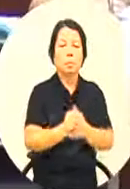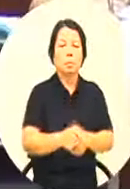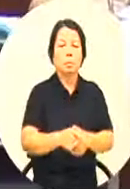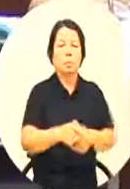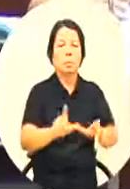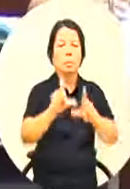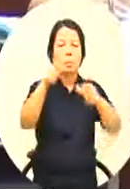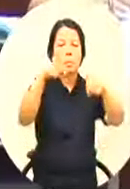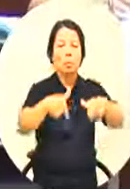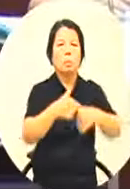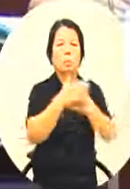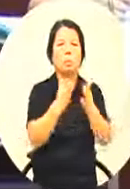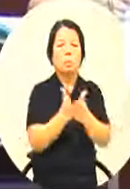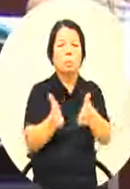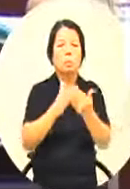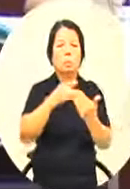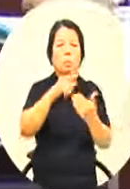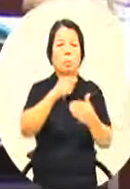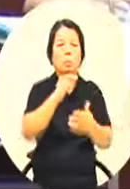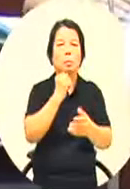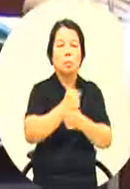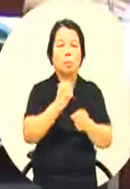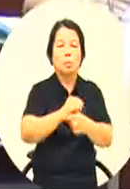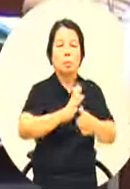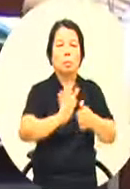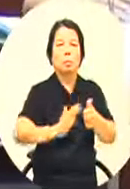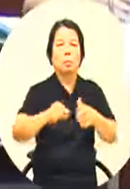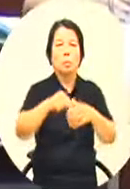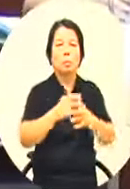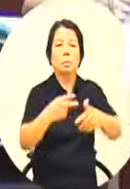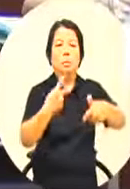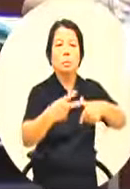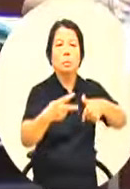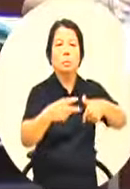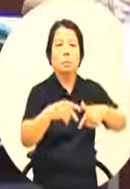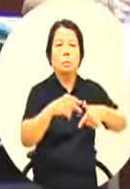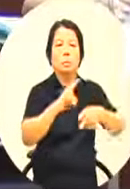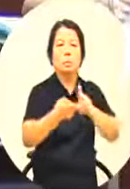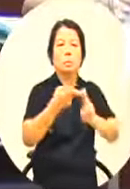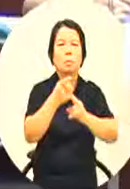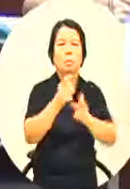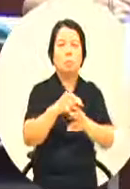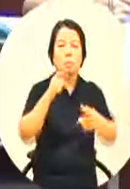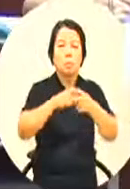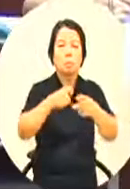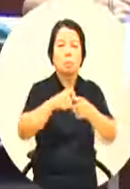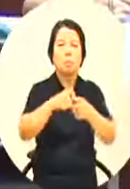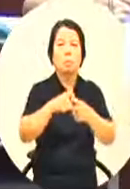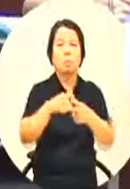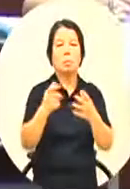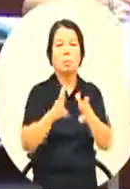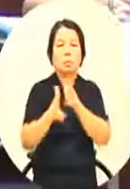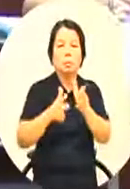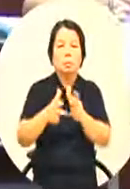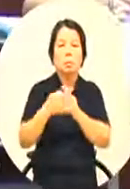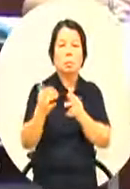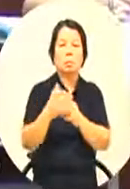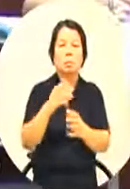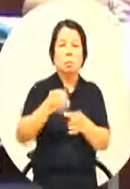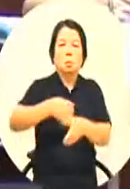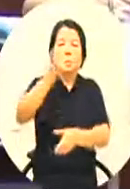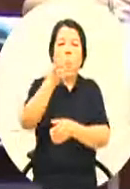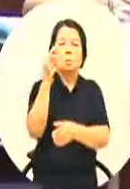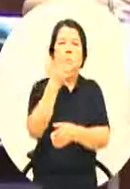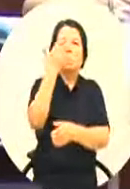后造成的影响还有就是人武大社区工厂的排烟等等的问题那这几个都要进